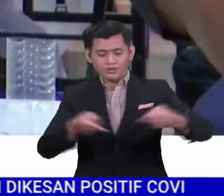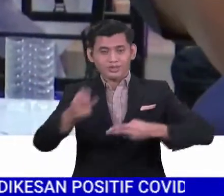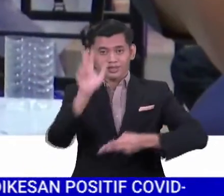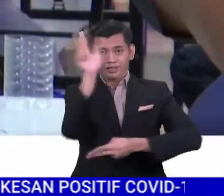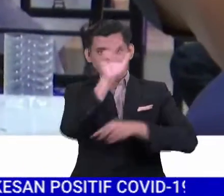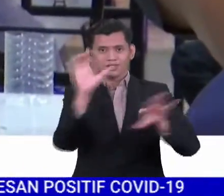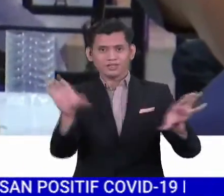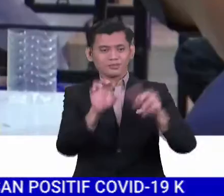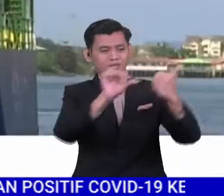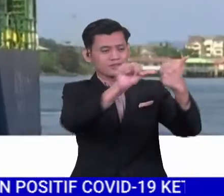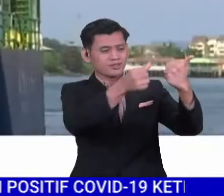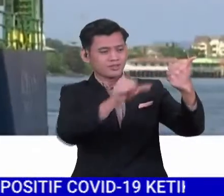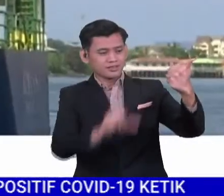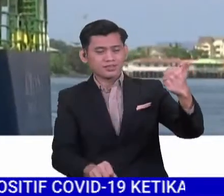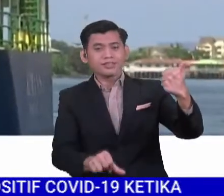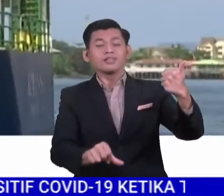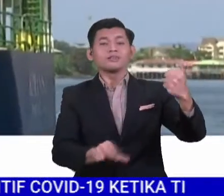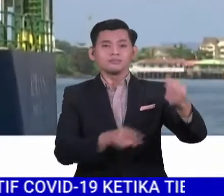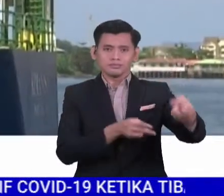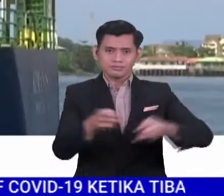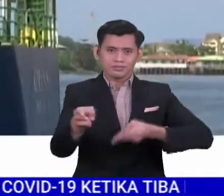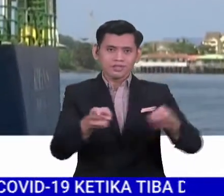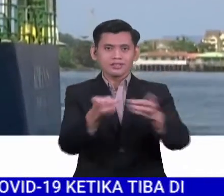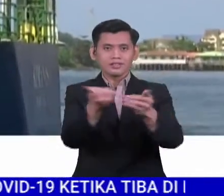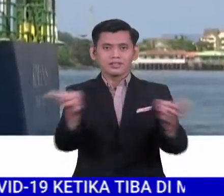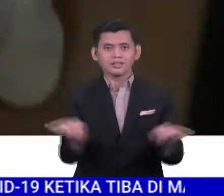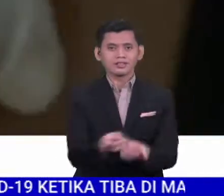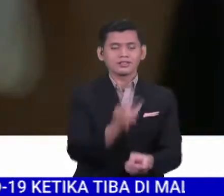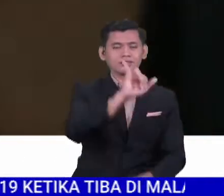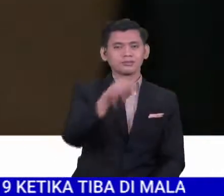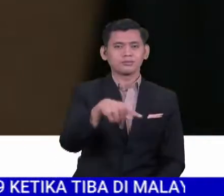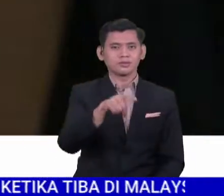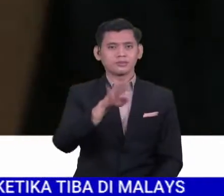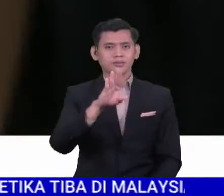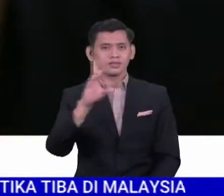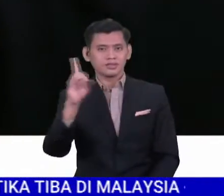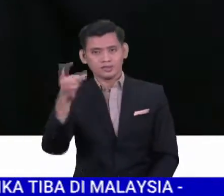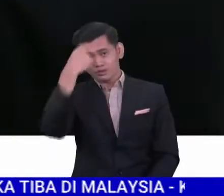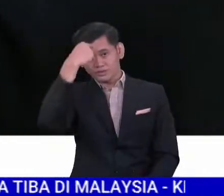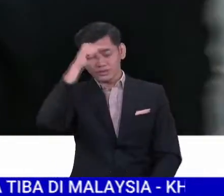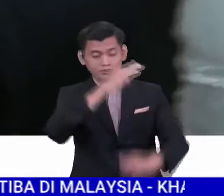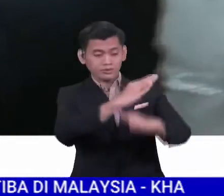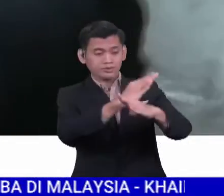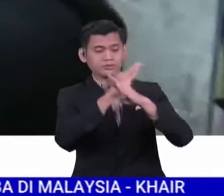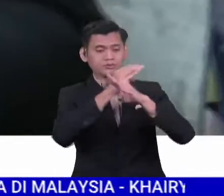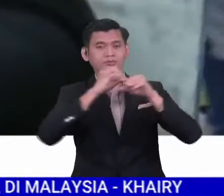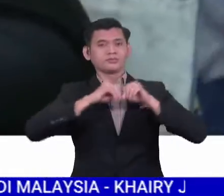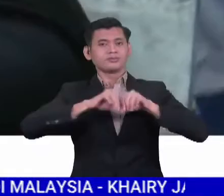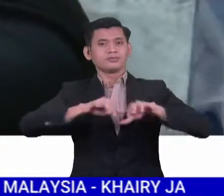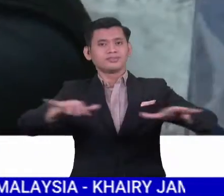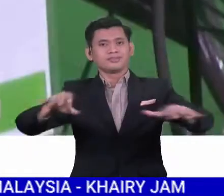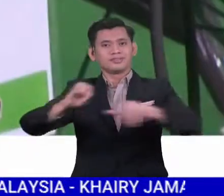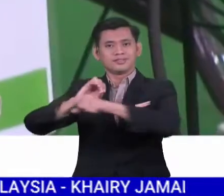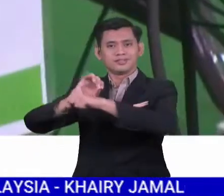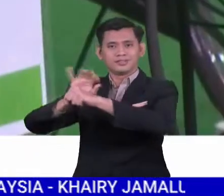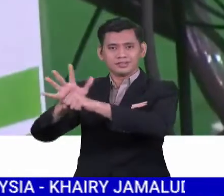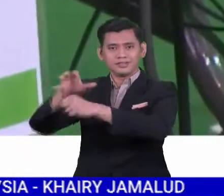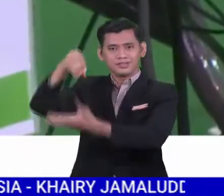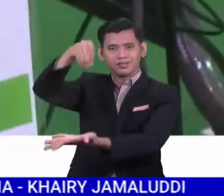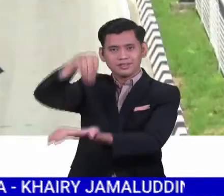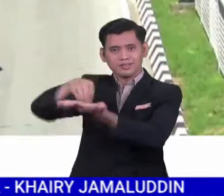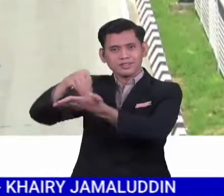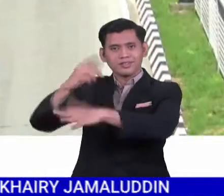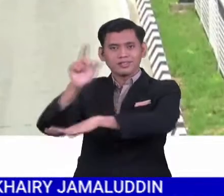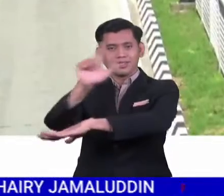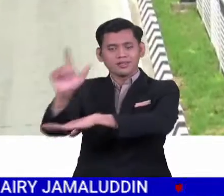melalui jawatan kuasa pengurusan bencana daerah JPBD untuk membendung penularan COVID-19 di Labuan.